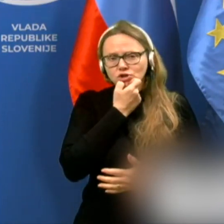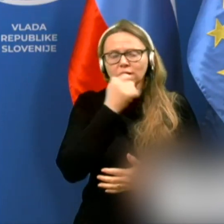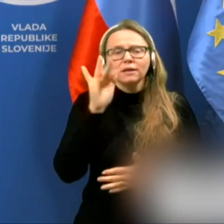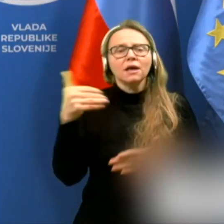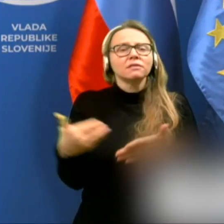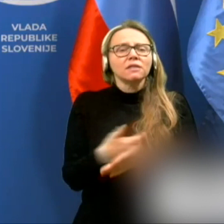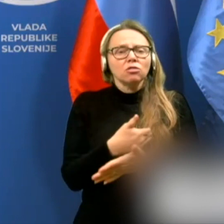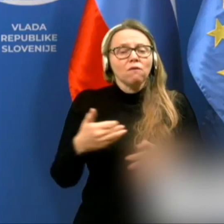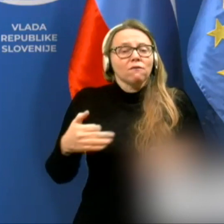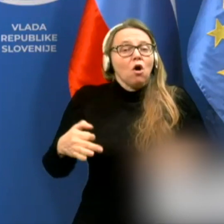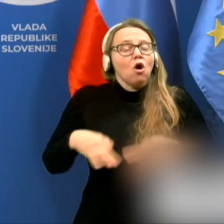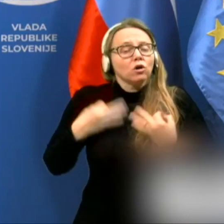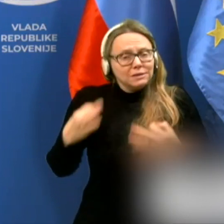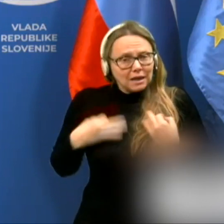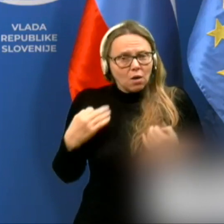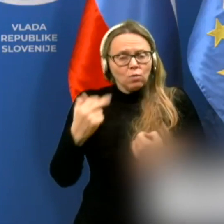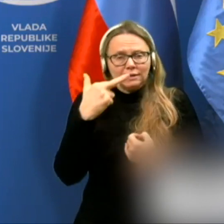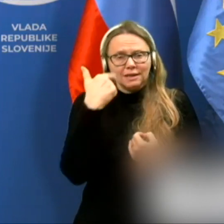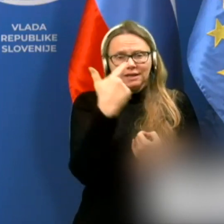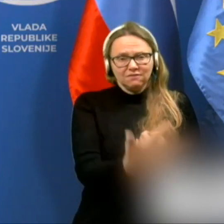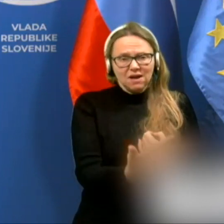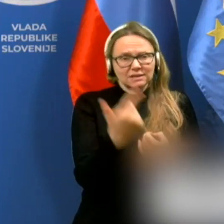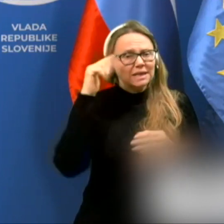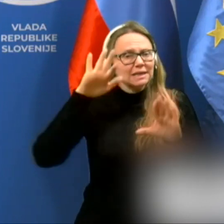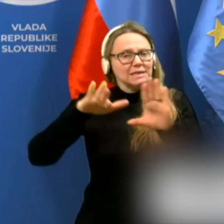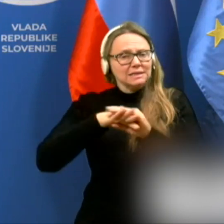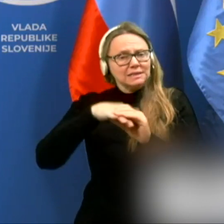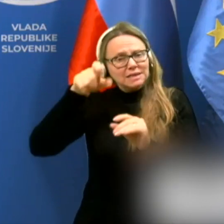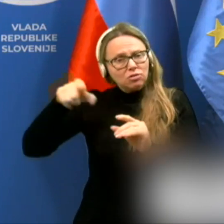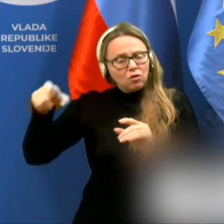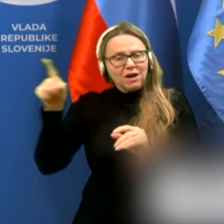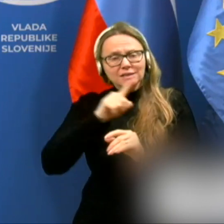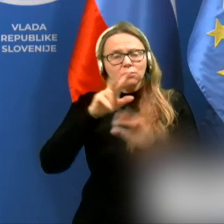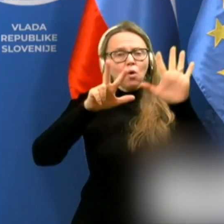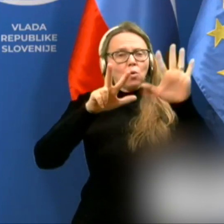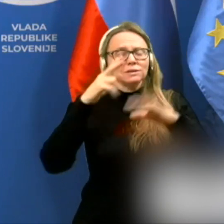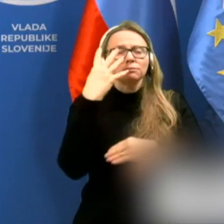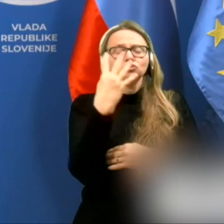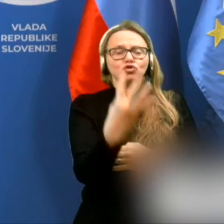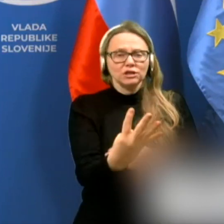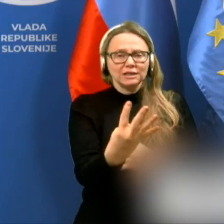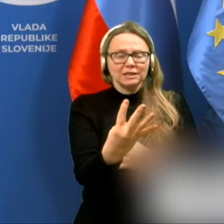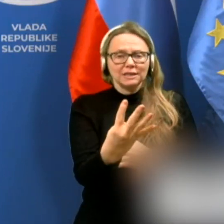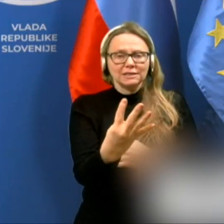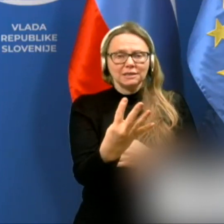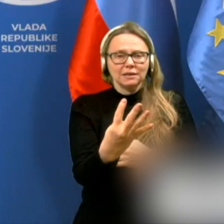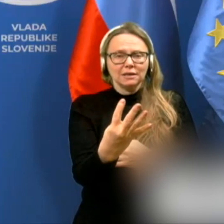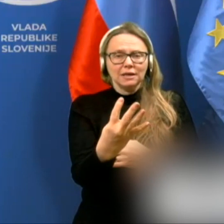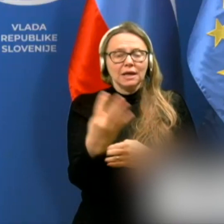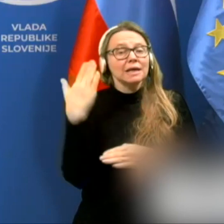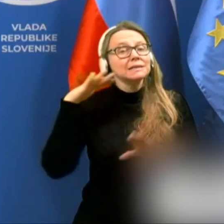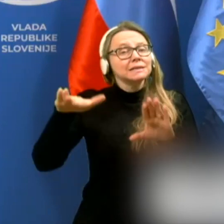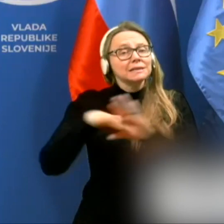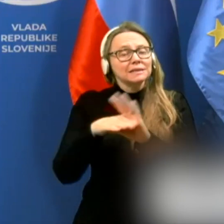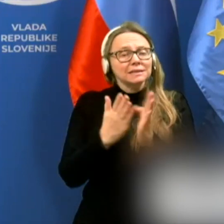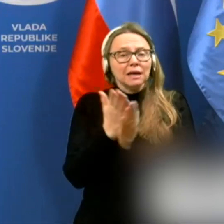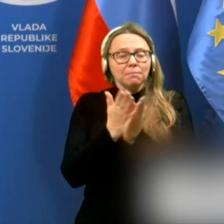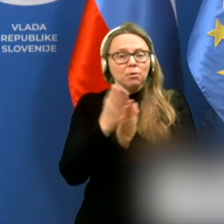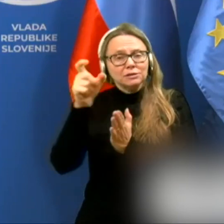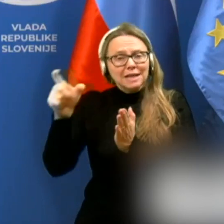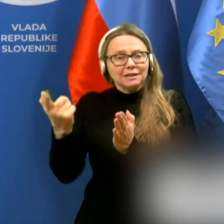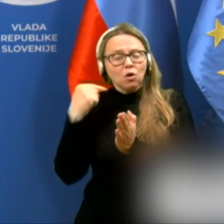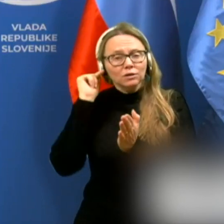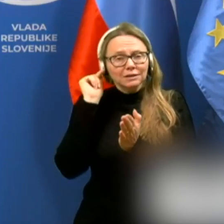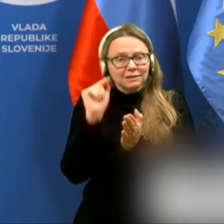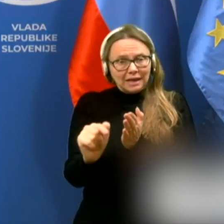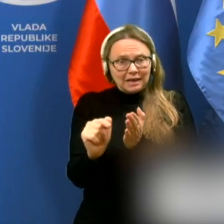novo ozdravljenih 23 stanovalcev in 48 zaposlenih. Od